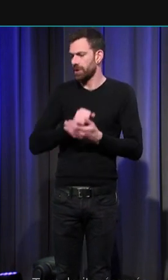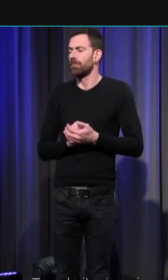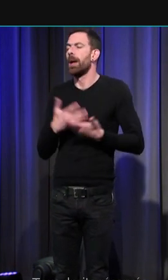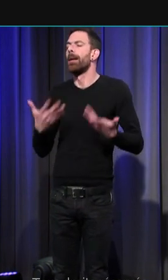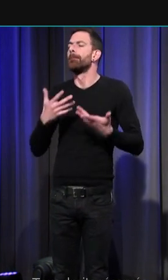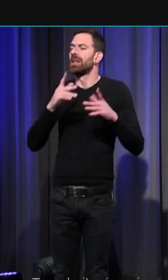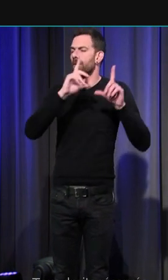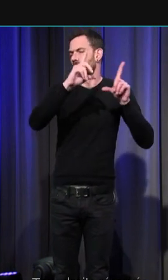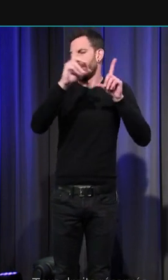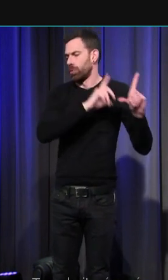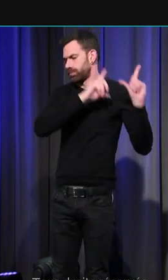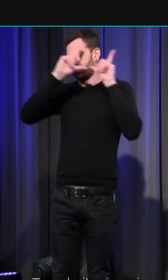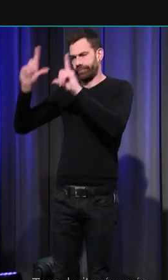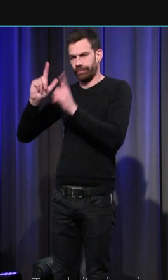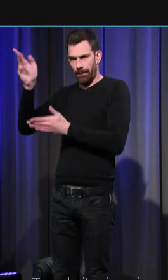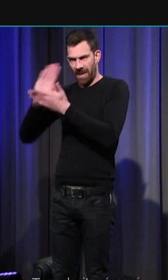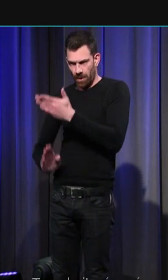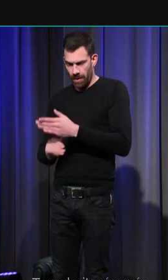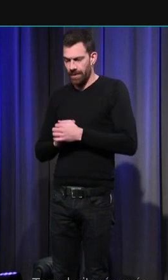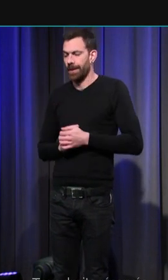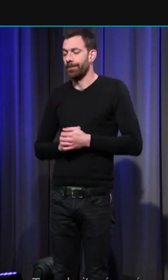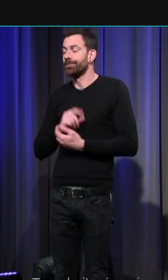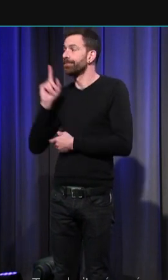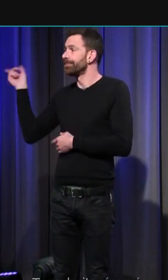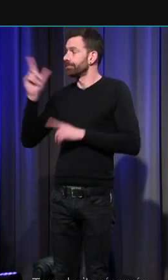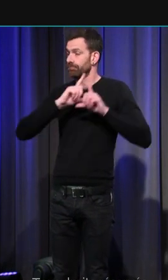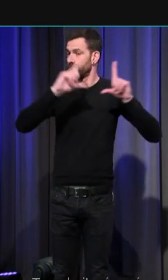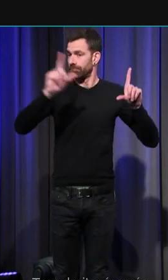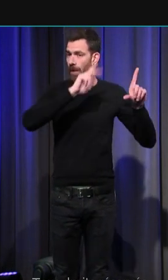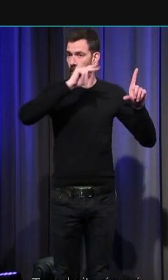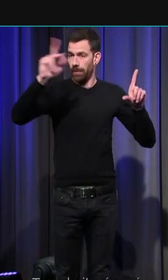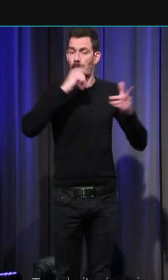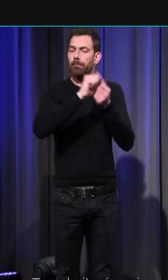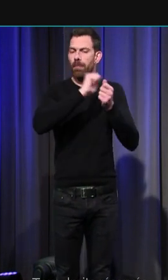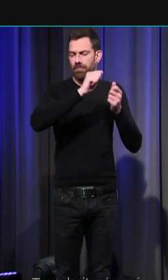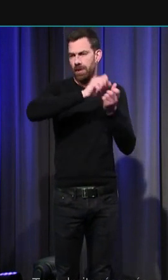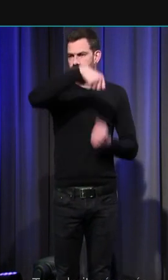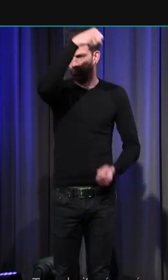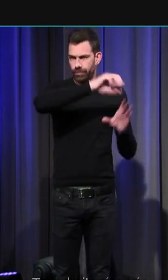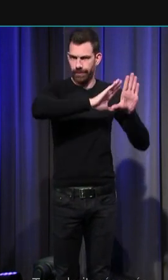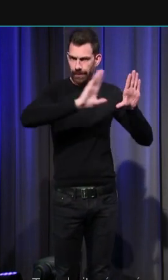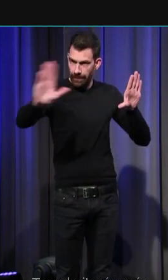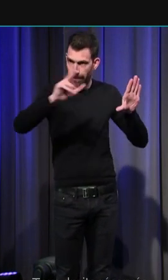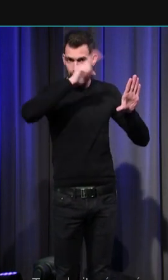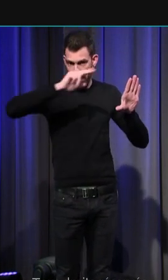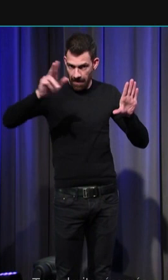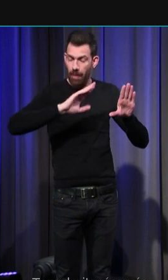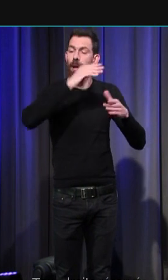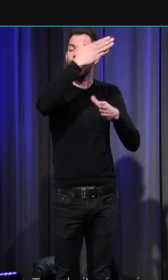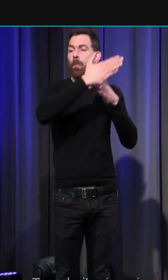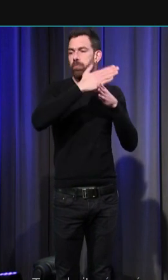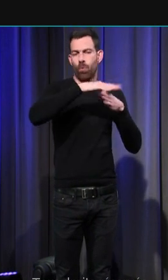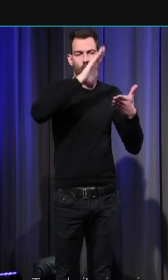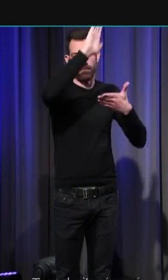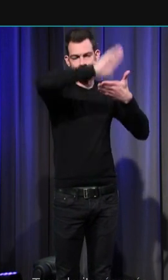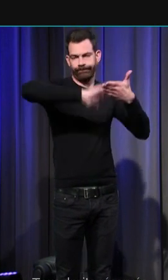à Barcelone il s'agit d'une fresque peinte sur parchemin collée ensuite sur des panneaux de bois on voit ici